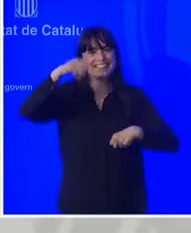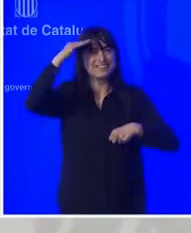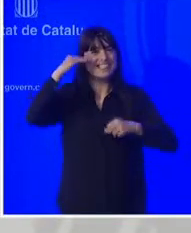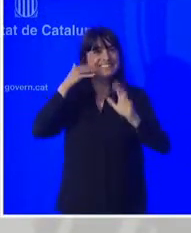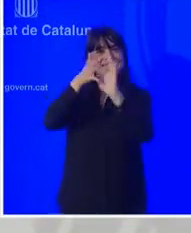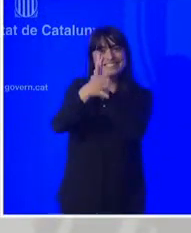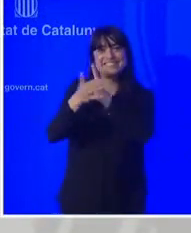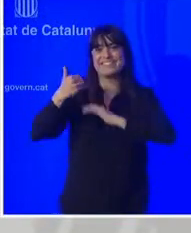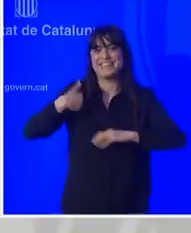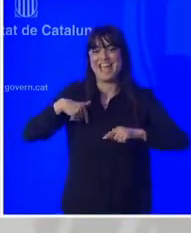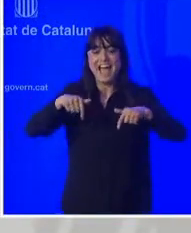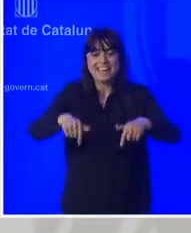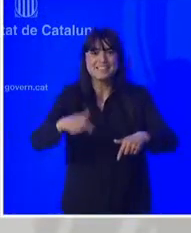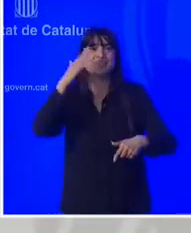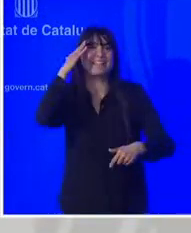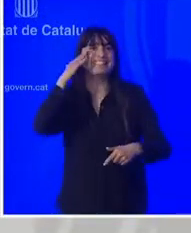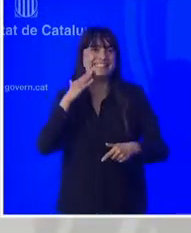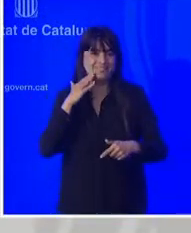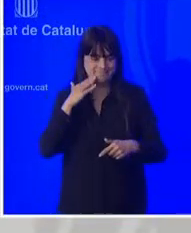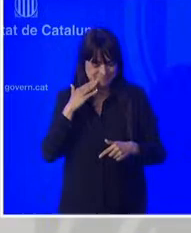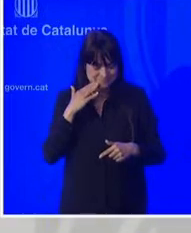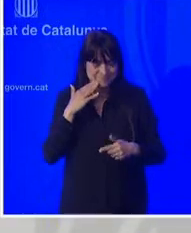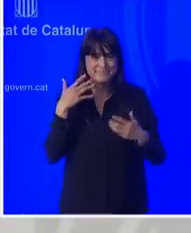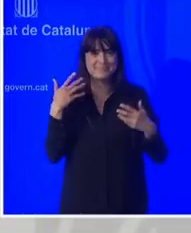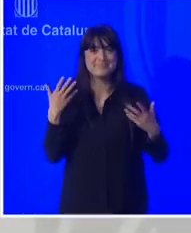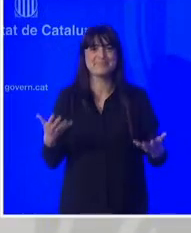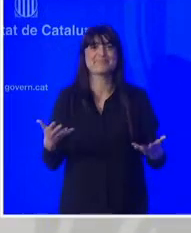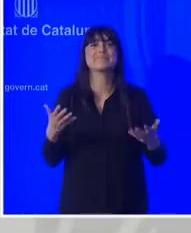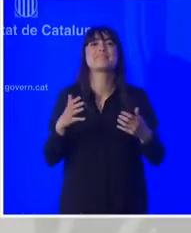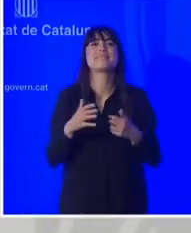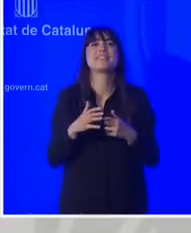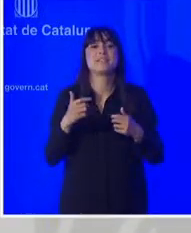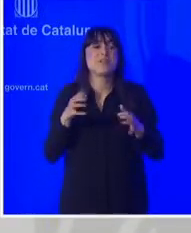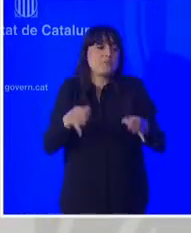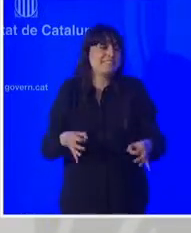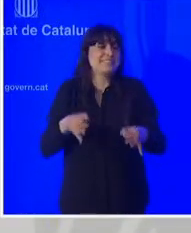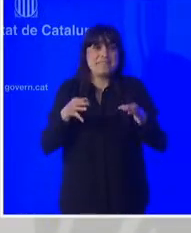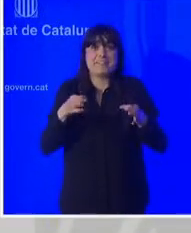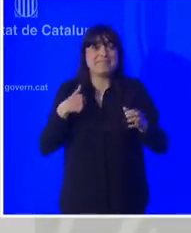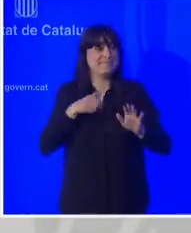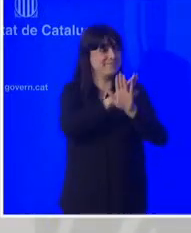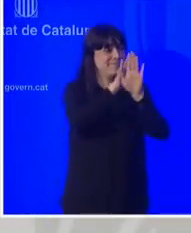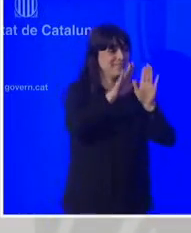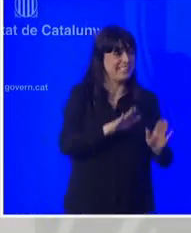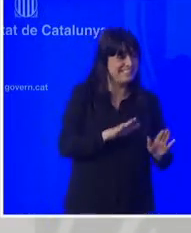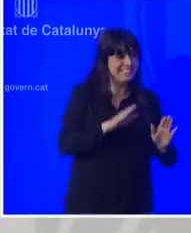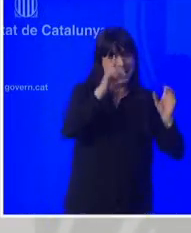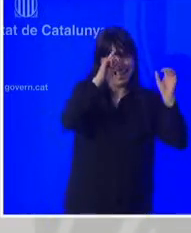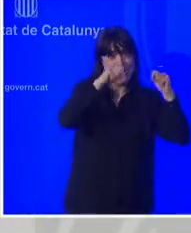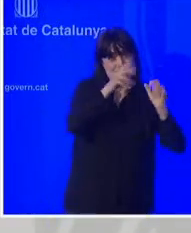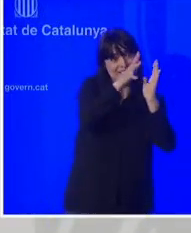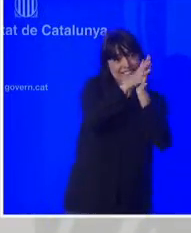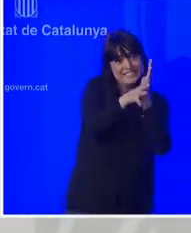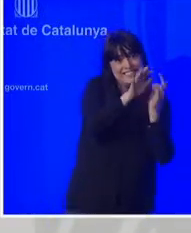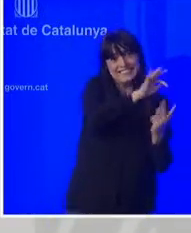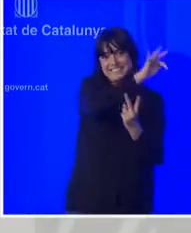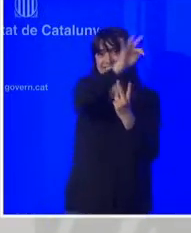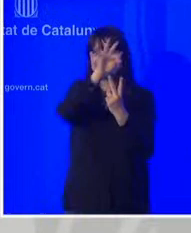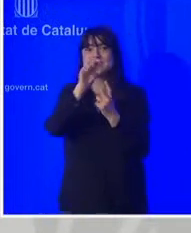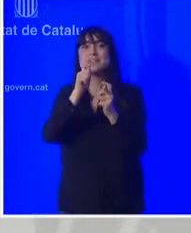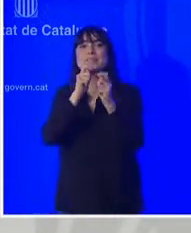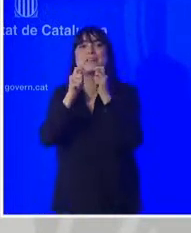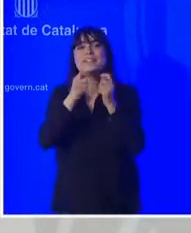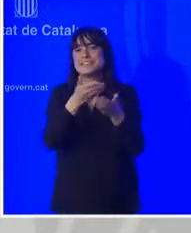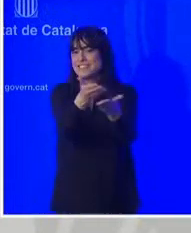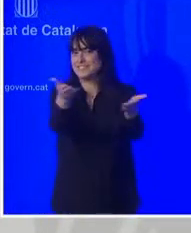s'han adoptat en el marc del Govern a la reunió celebrada aquest matí i ara, com cada dia, resto a la seva disposició per a aquelles preguntes que